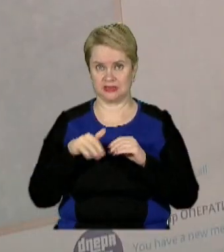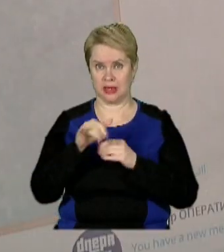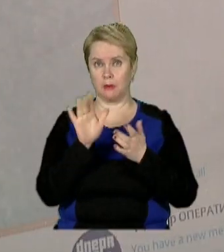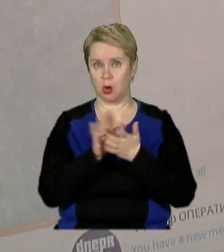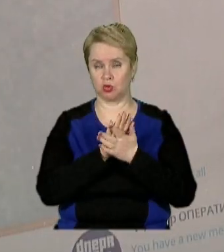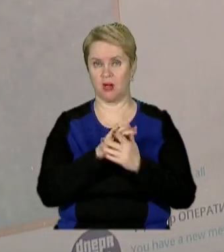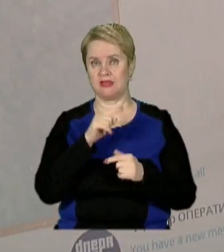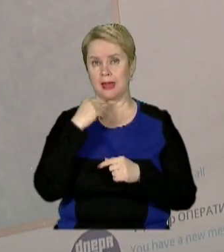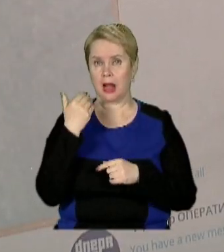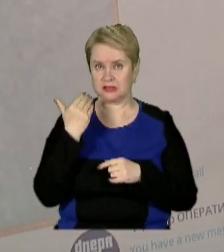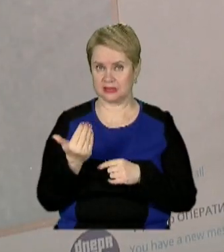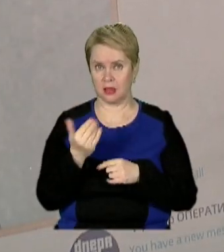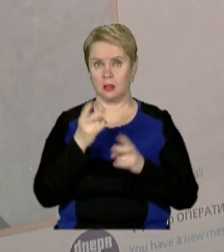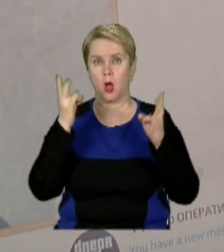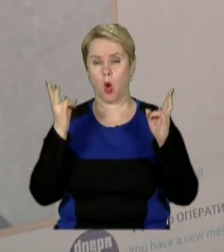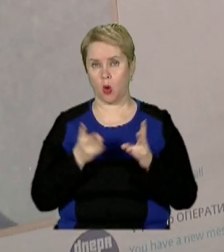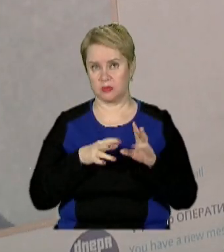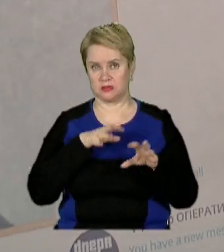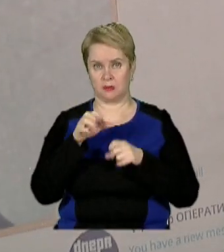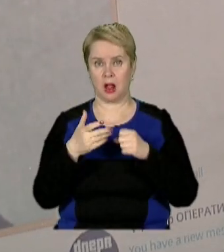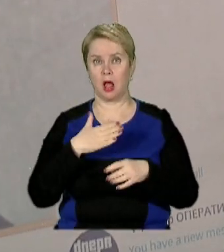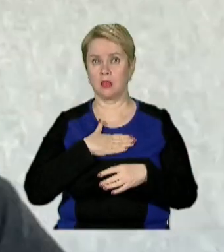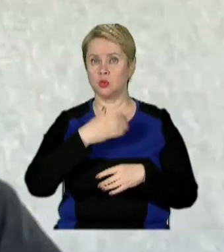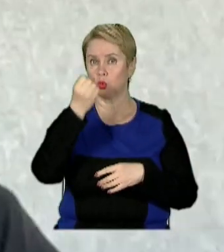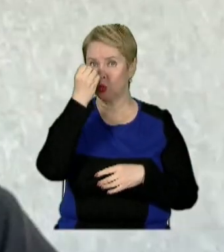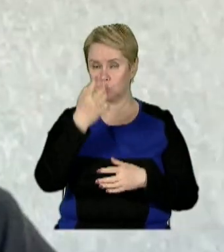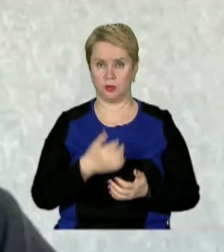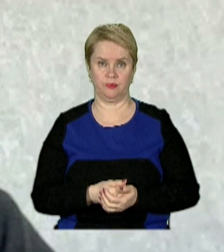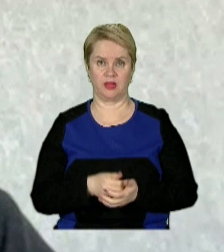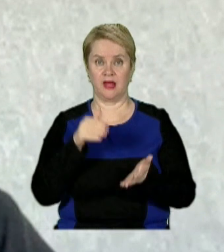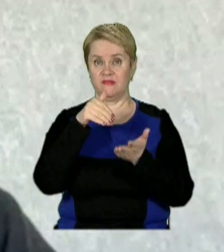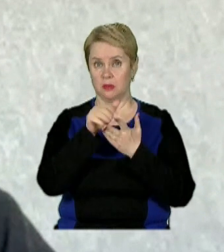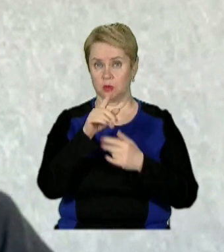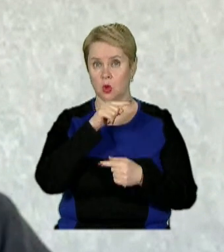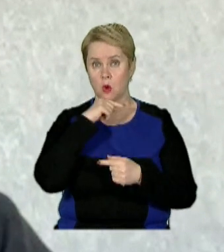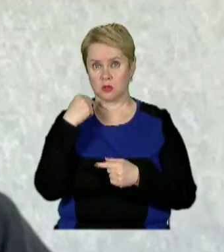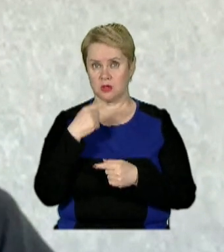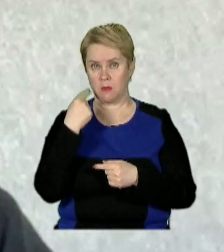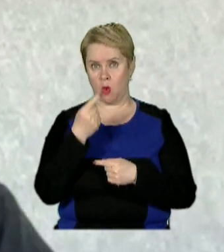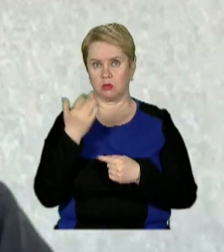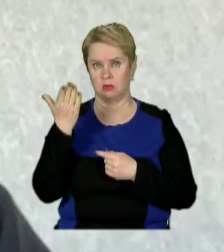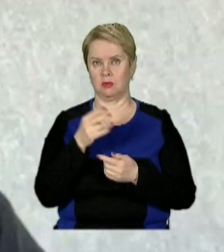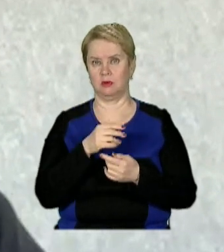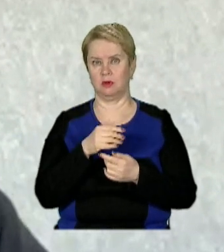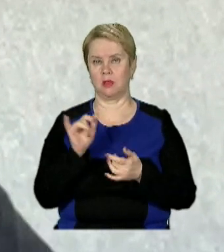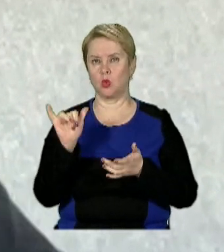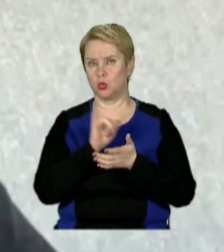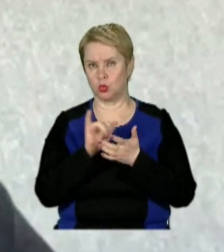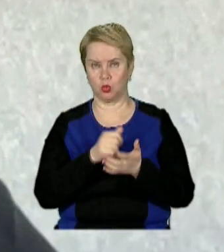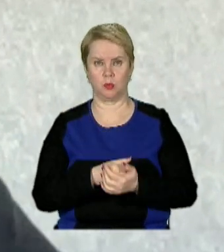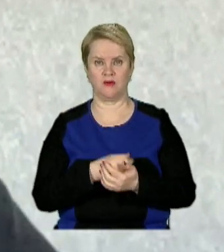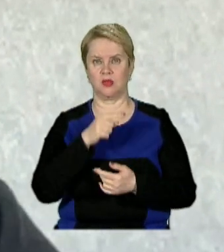очистити від загарбників необхідно, а й нашу культуру. Відмовляючись від російськомовного контенту на ютубі,